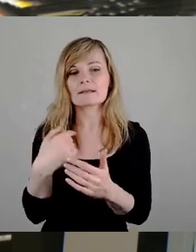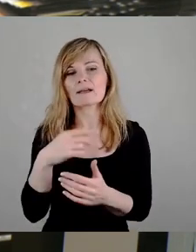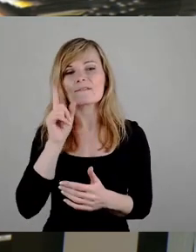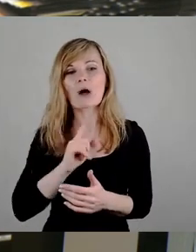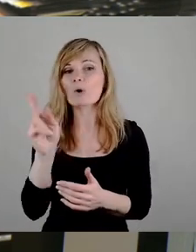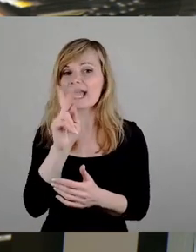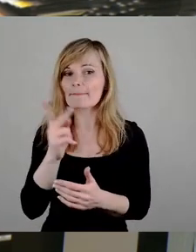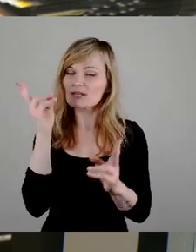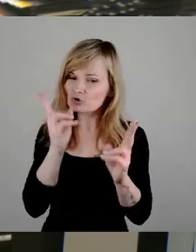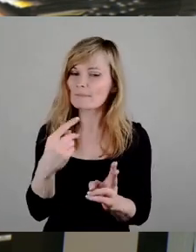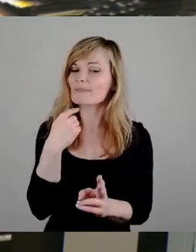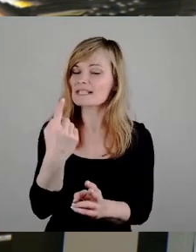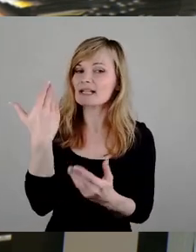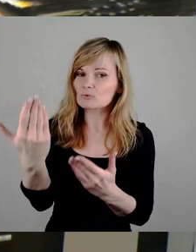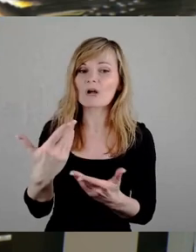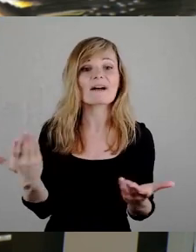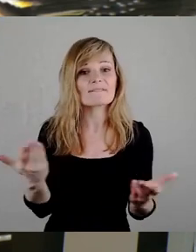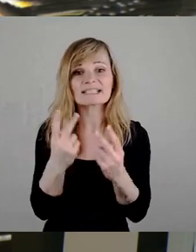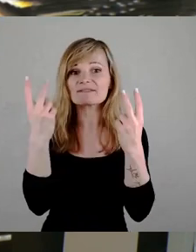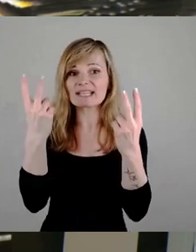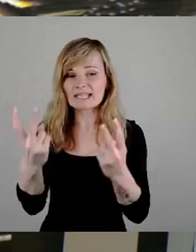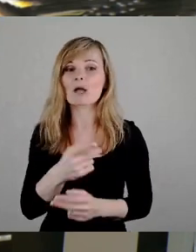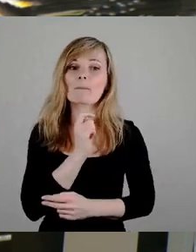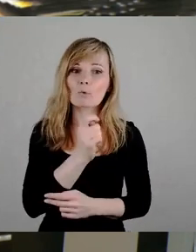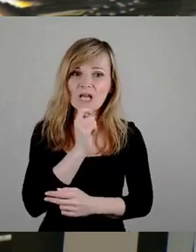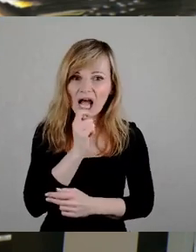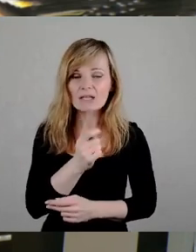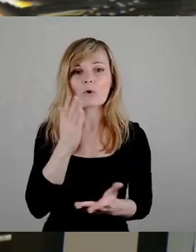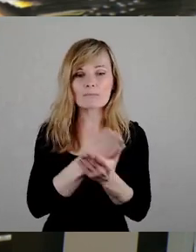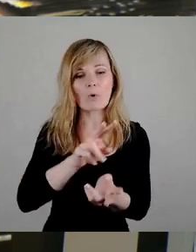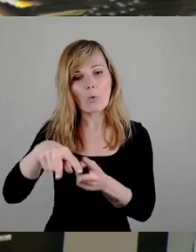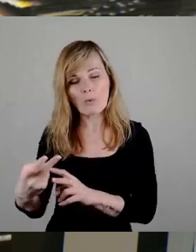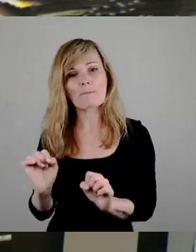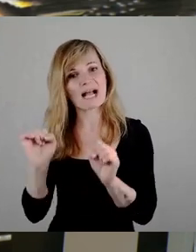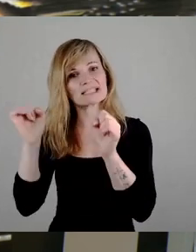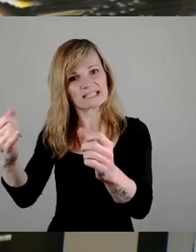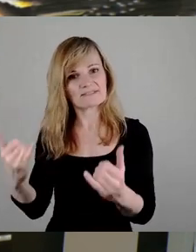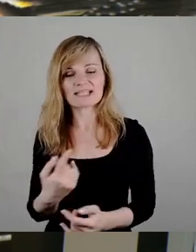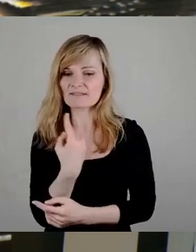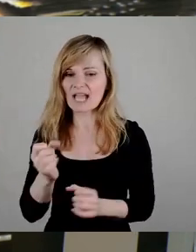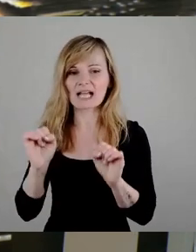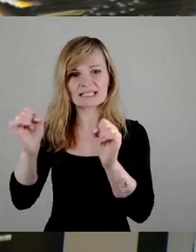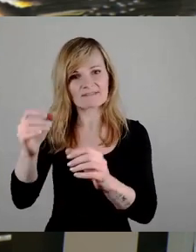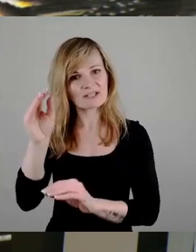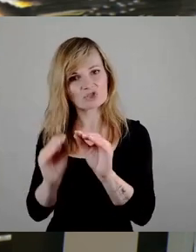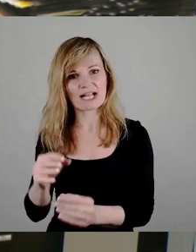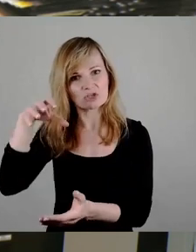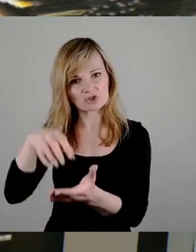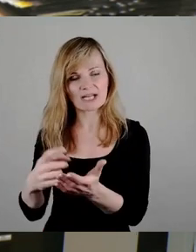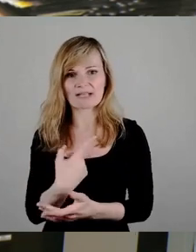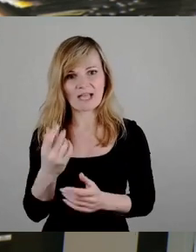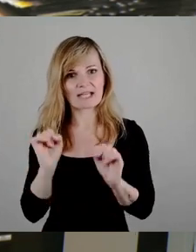gebracht. Es geht darum, vom Moderator zum Akteur zu werden. Wir sollten aktiv gestalten als Stadt. Wir sollten Akteur sein. Das ist